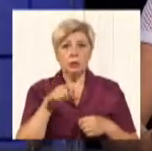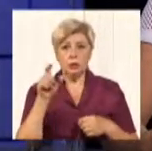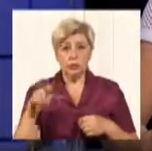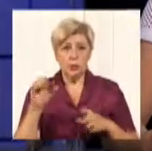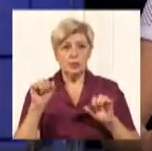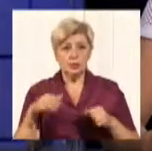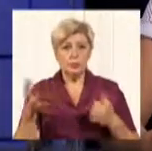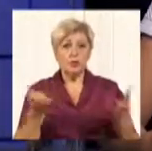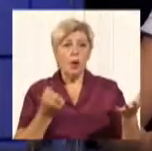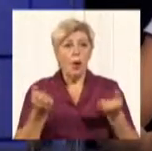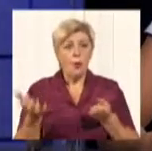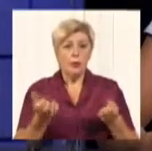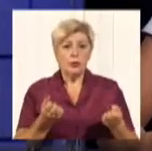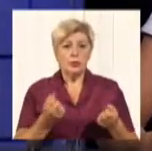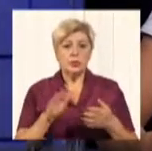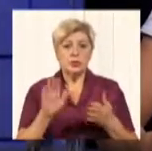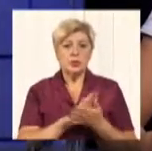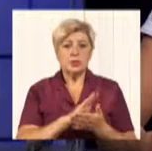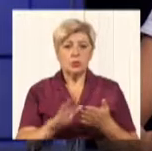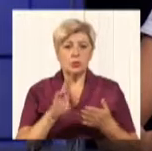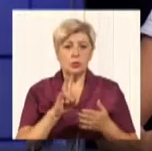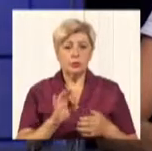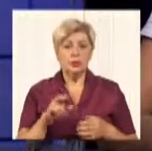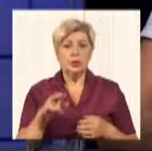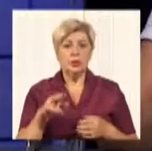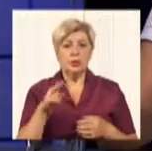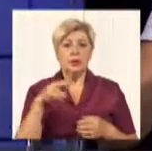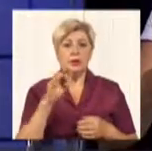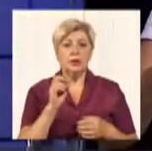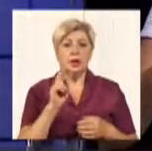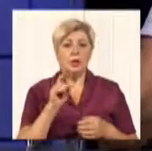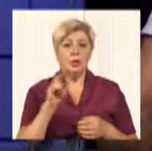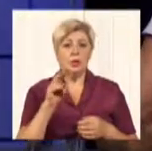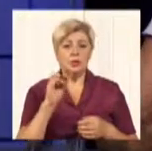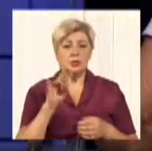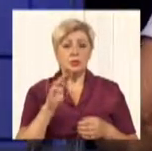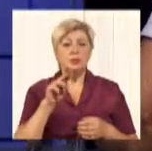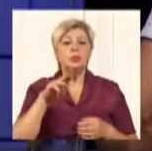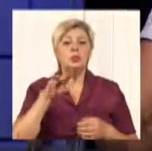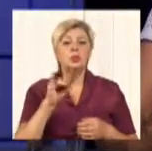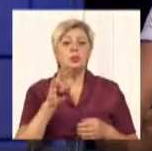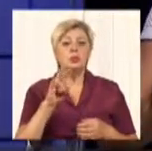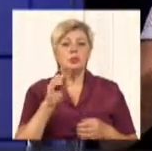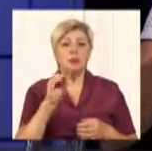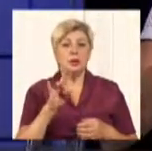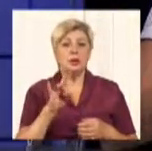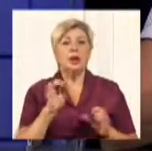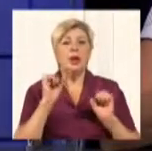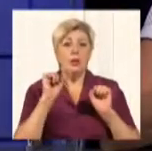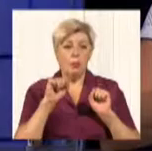категорії, які мають право на безкоштовне отримання цього цюнера. Тобто, можливо, зараз будуть включені ще і